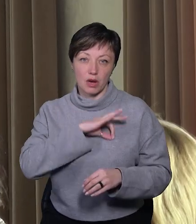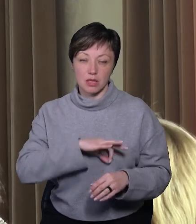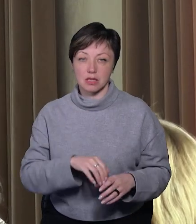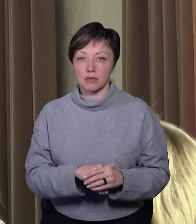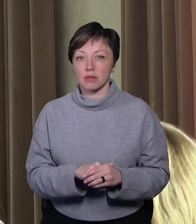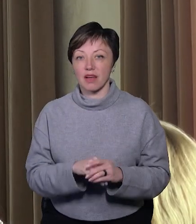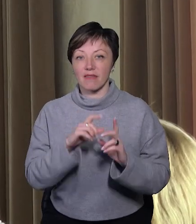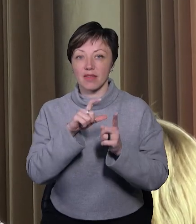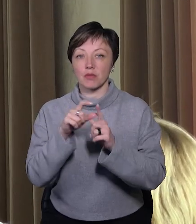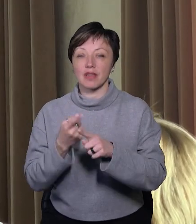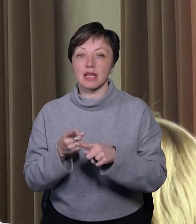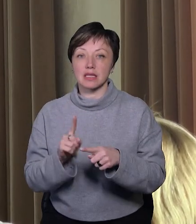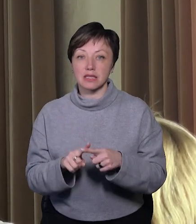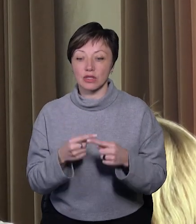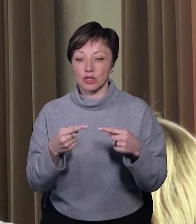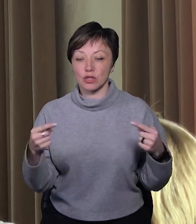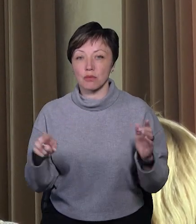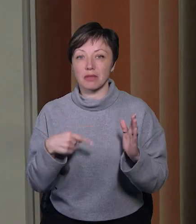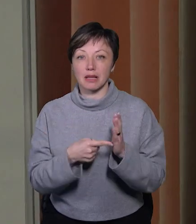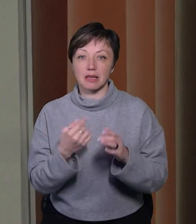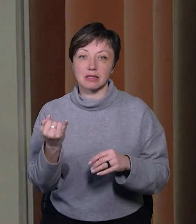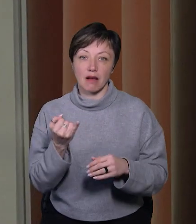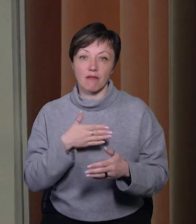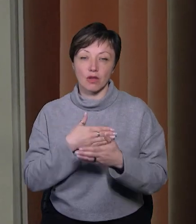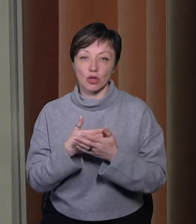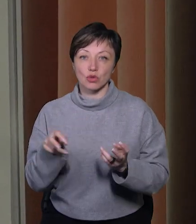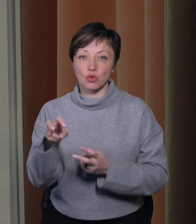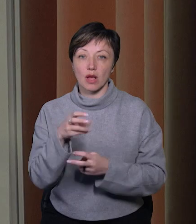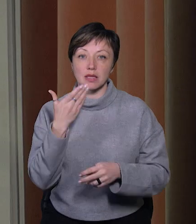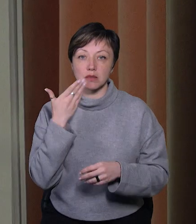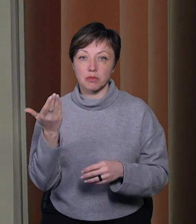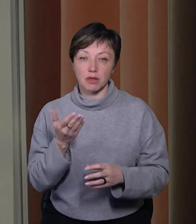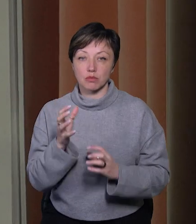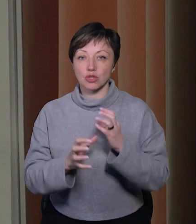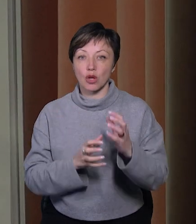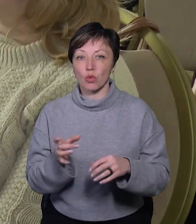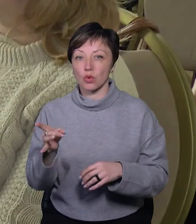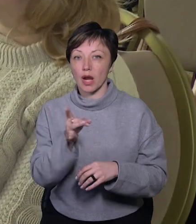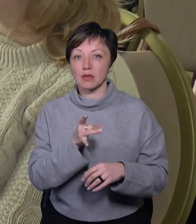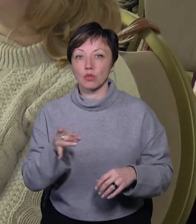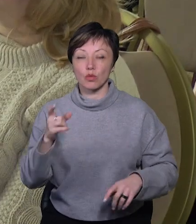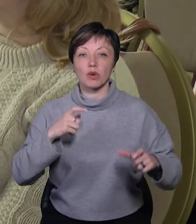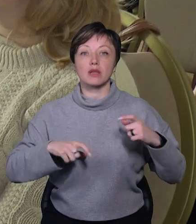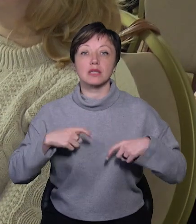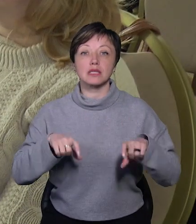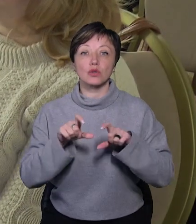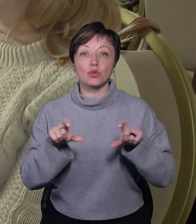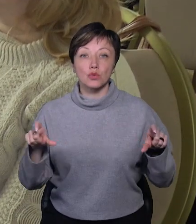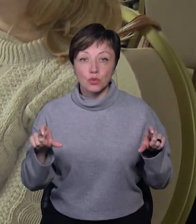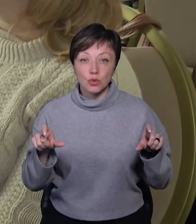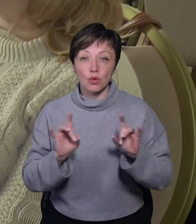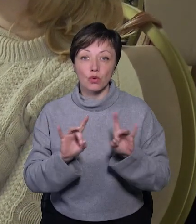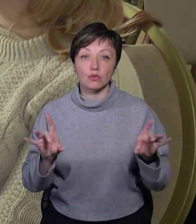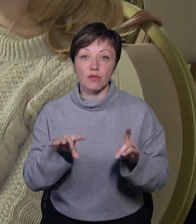Відповіді на ці та інші питання, які цікавили волонтерів, шукали спікери Міжнародного республіканського інституту. Зокрема,